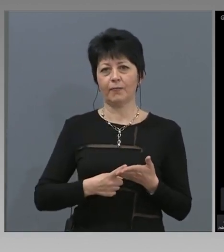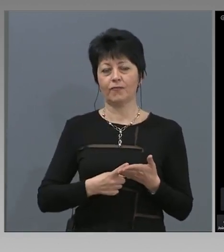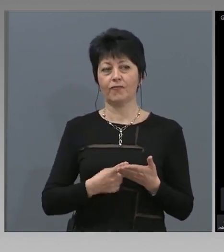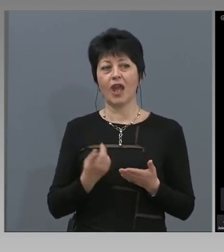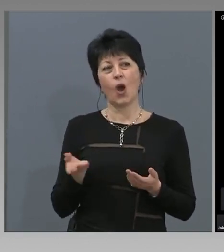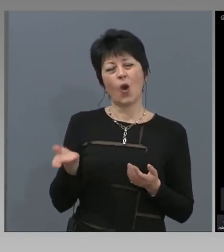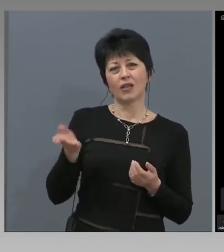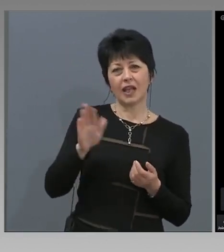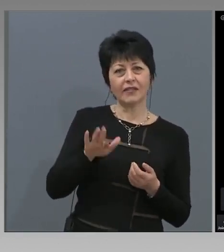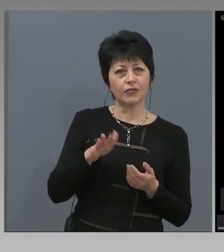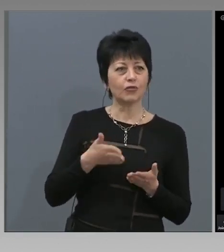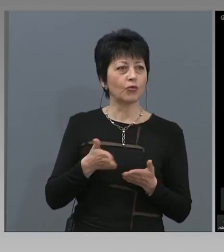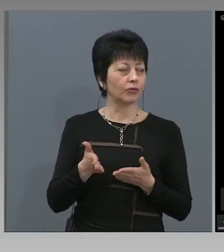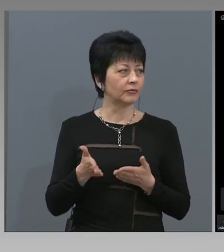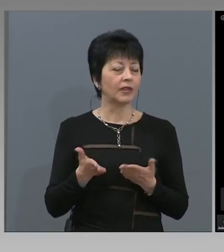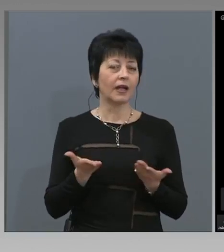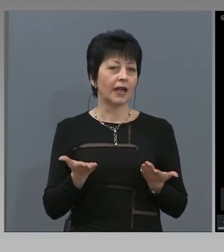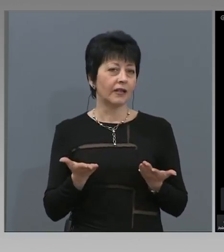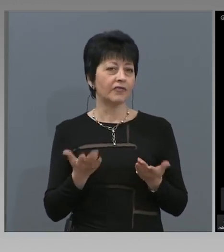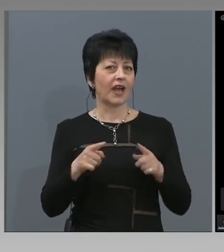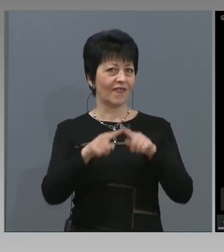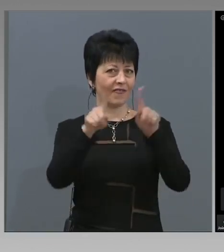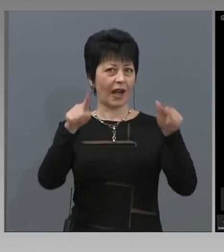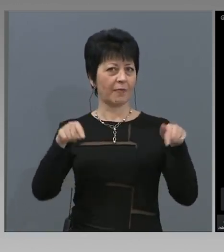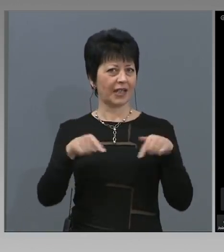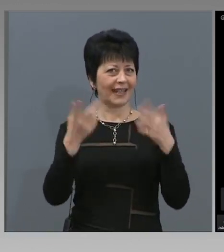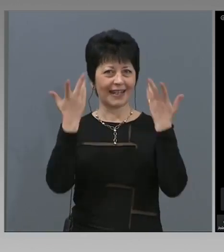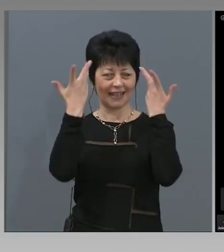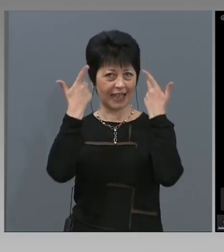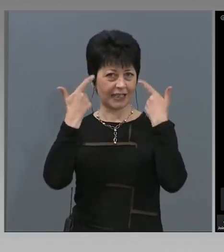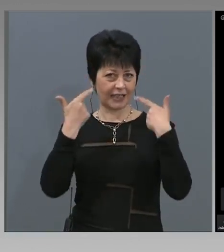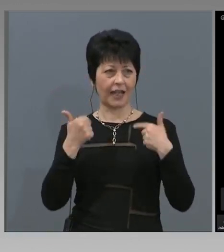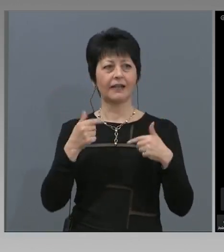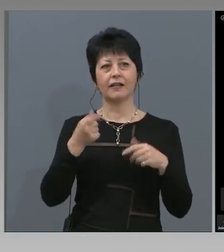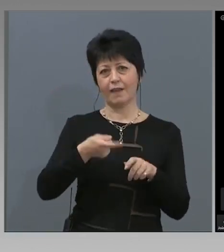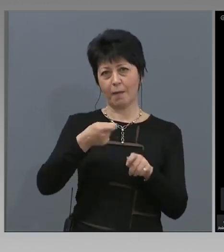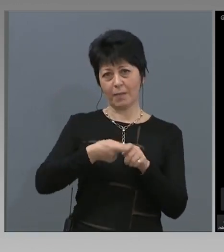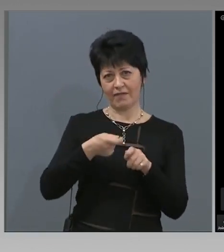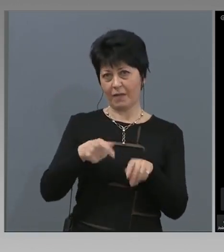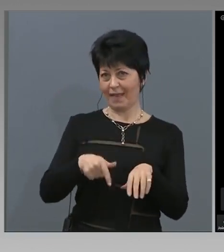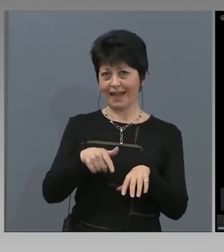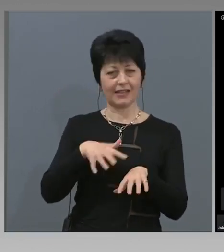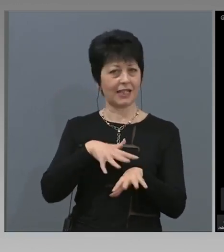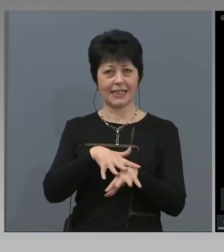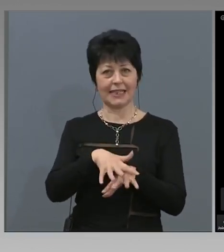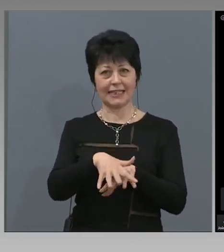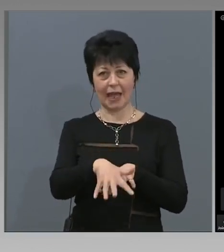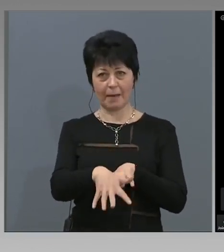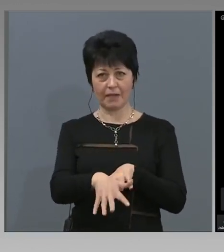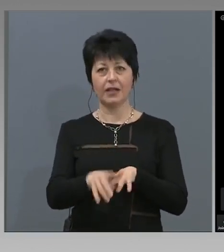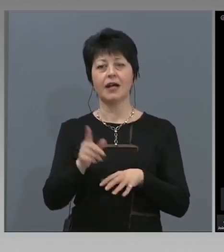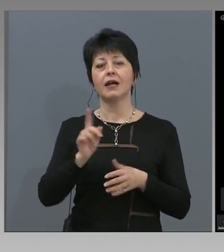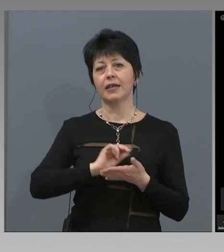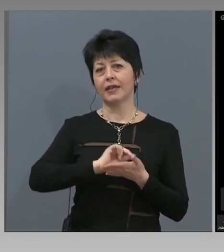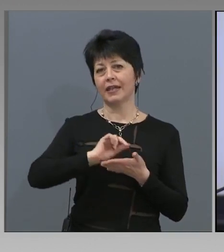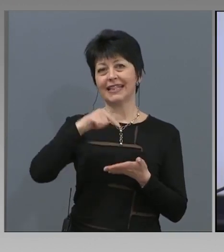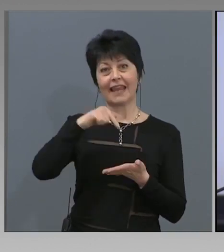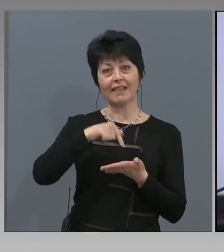Следващото нещо е, че в рамките на около 10 дена изградихме цялата система, централен регистр,